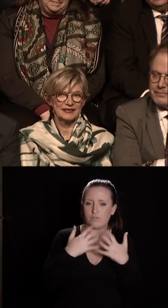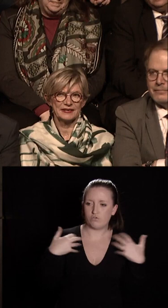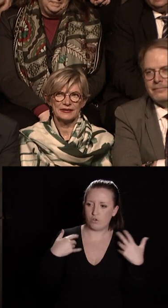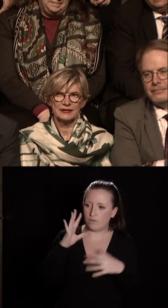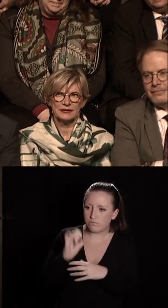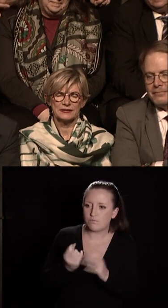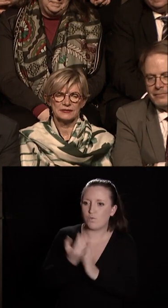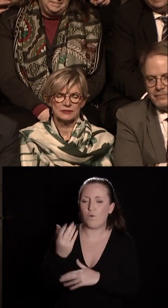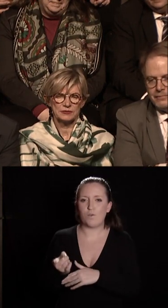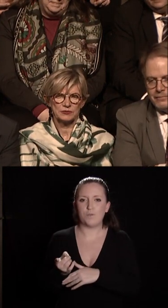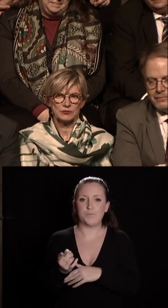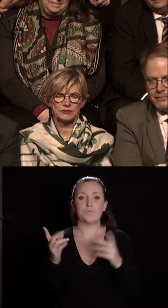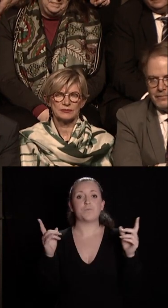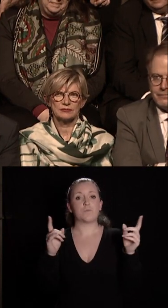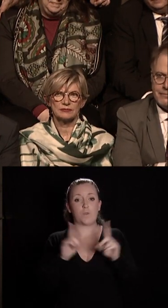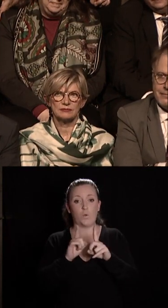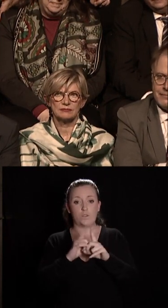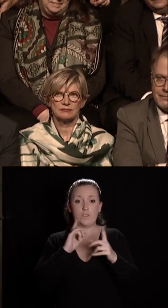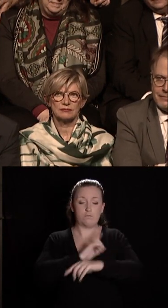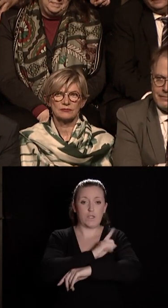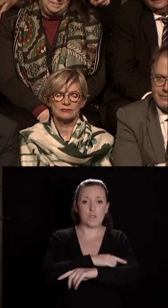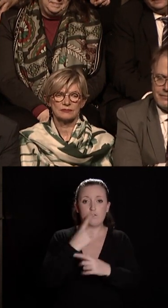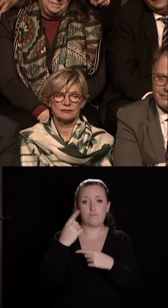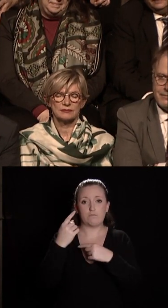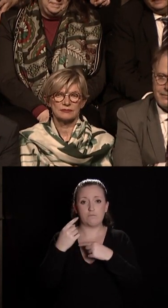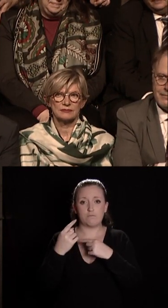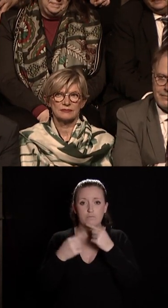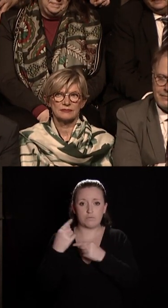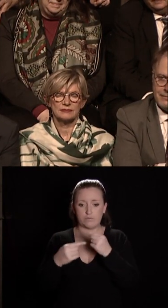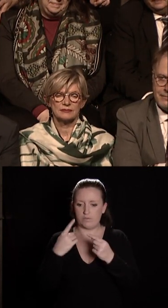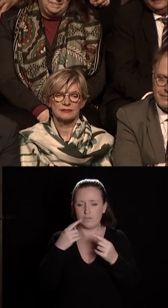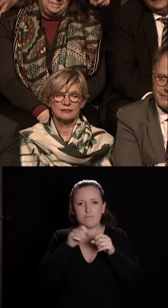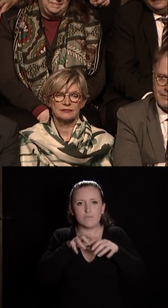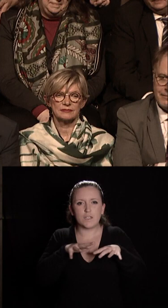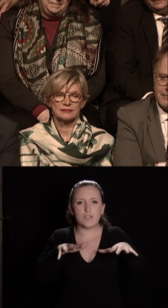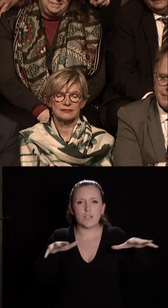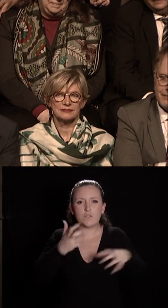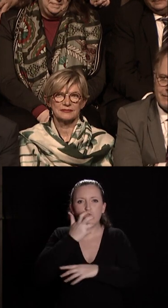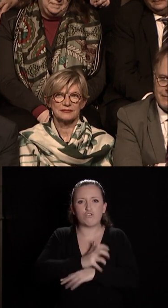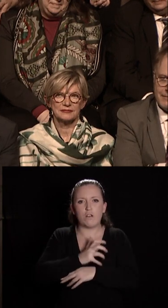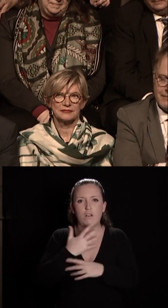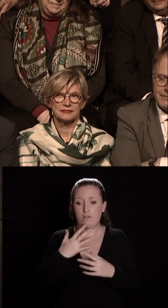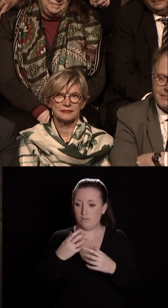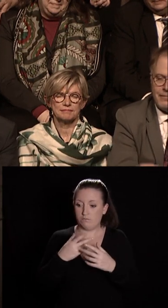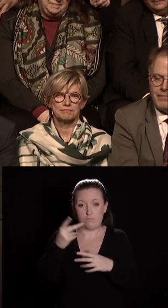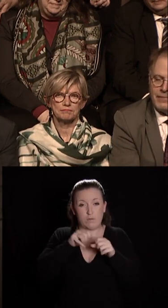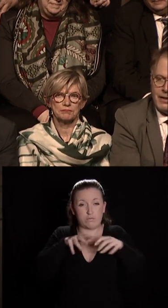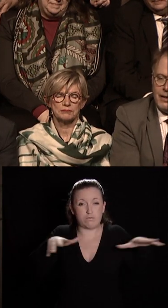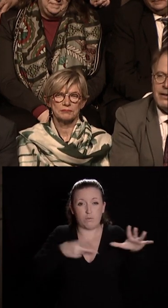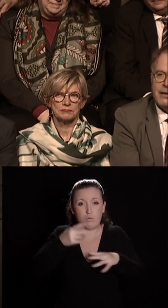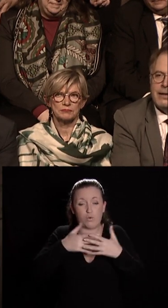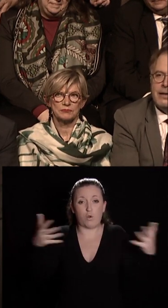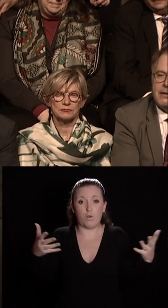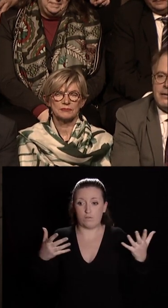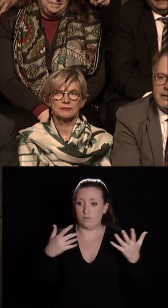relatifs d'ailleurs aux enjeux énergétiques. Le déploiement de notre réseau de chaleur en fait l'un des plus étendus en France il est approvisionné par des